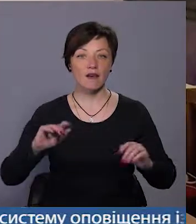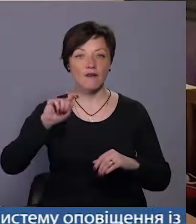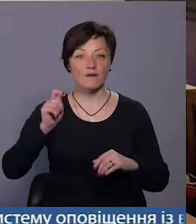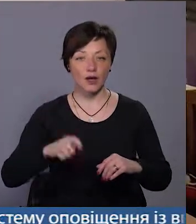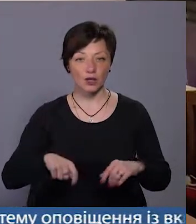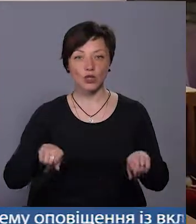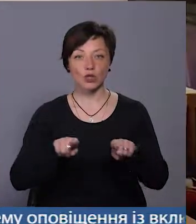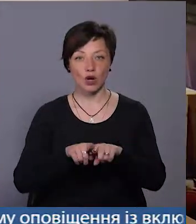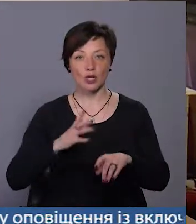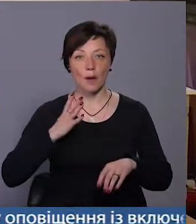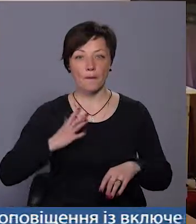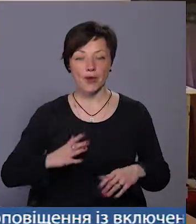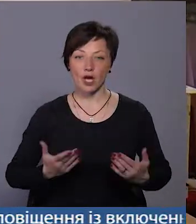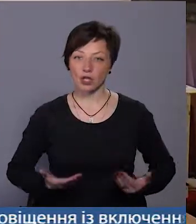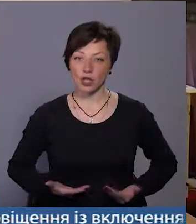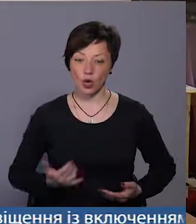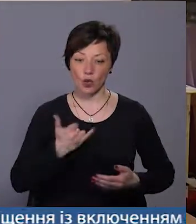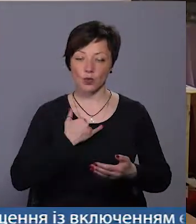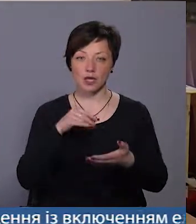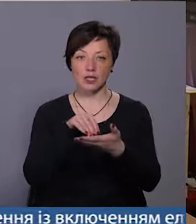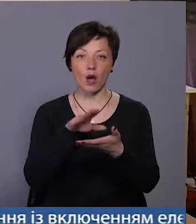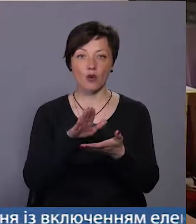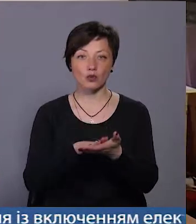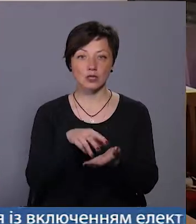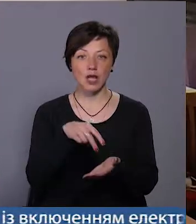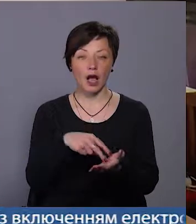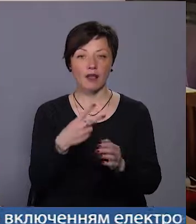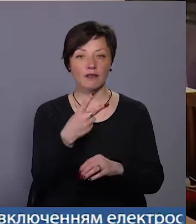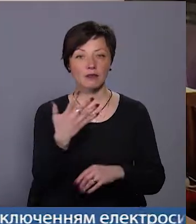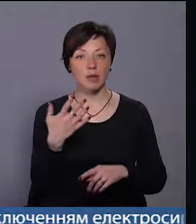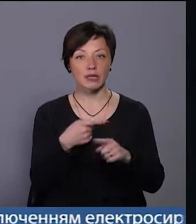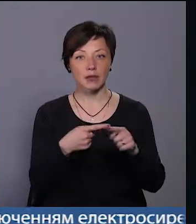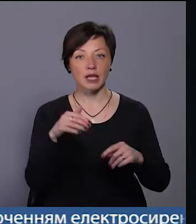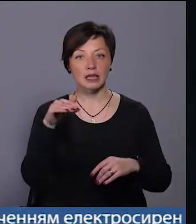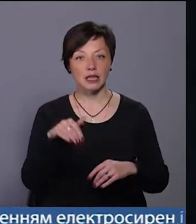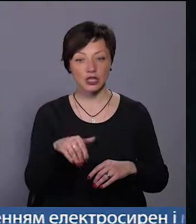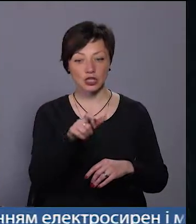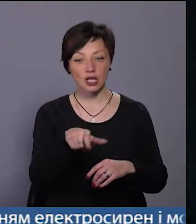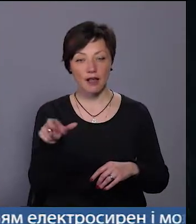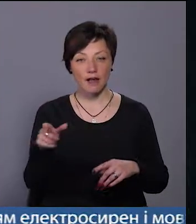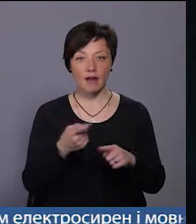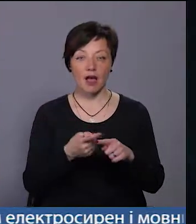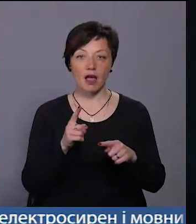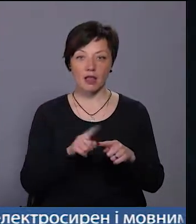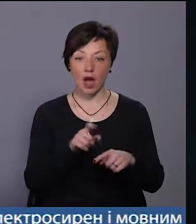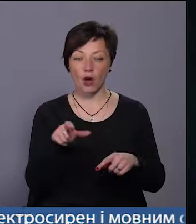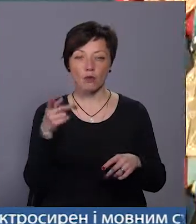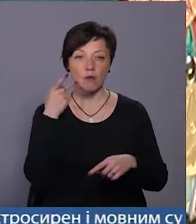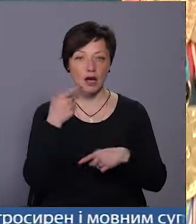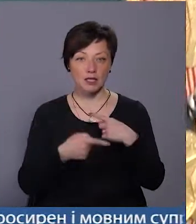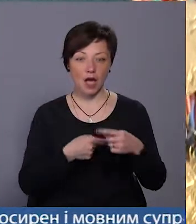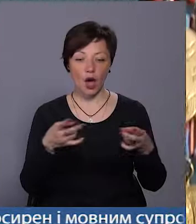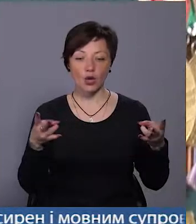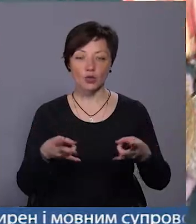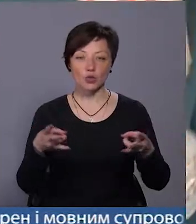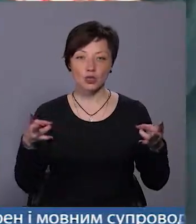У нас стоїть на учеті 25,5 тисяч людей. Це люди, які постійно потрібні в якій-то